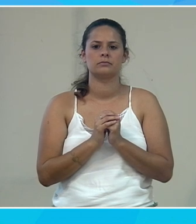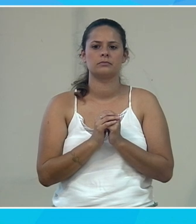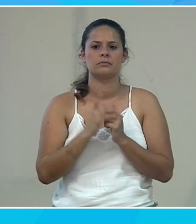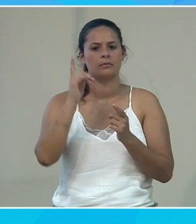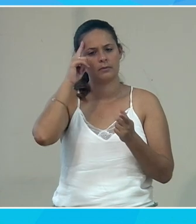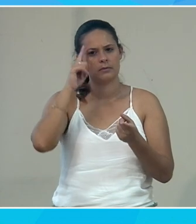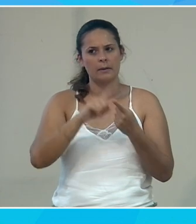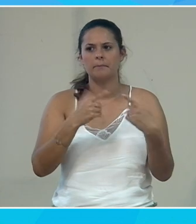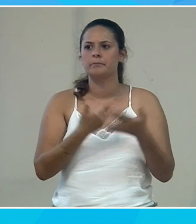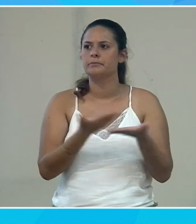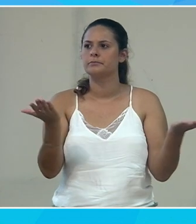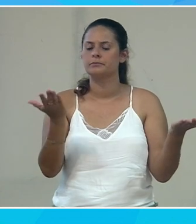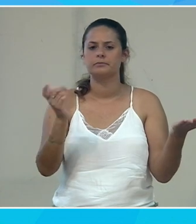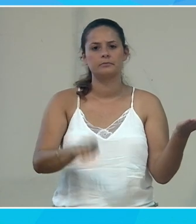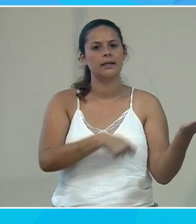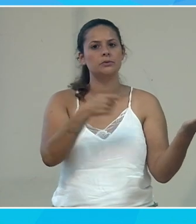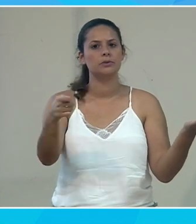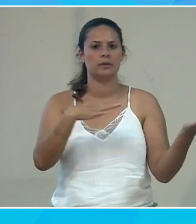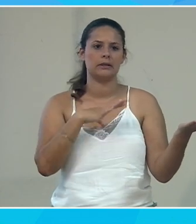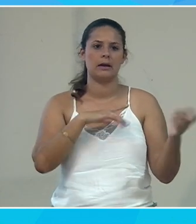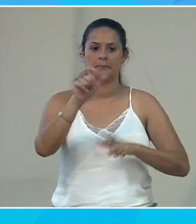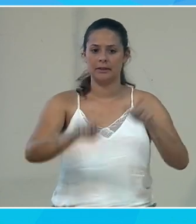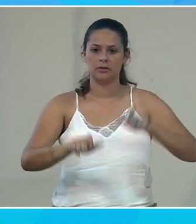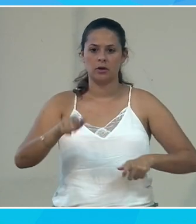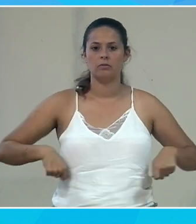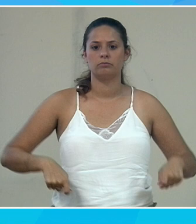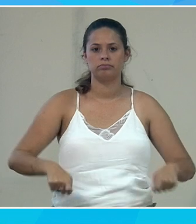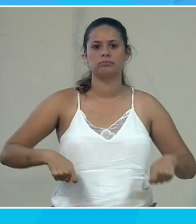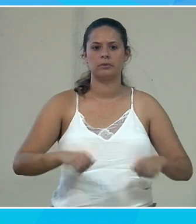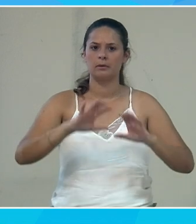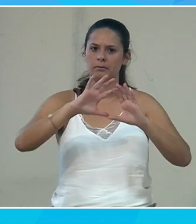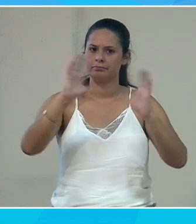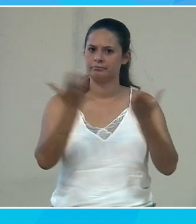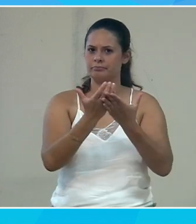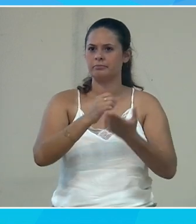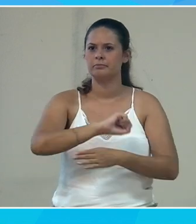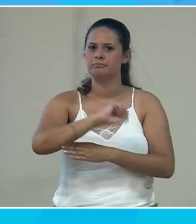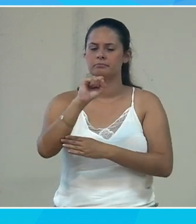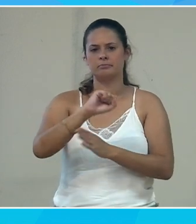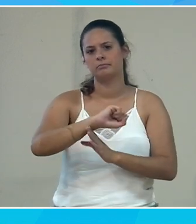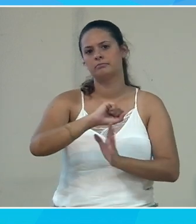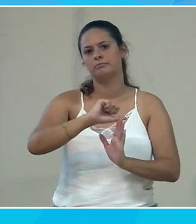Alors, évidemment, les personnes en fauteuil roulant, c'est la majorité des personnes handicapées, vous pensez ?